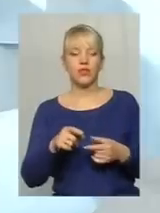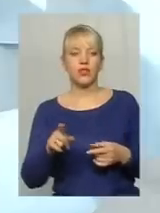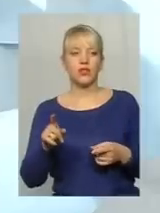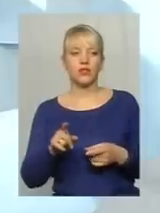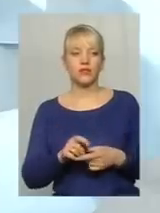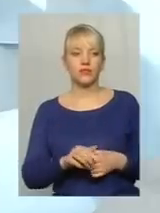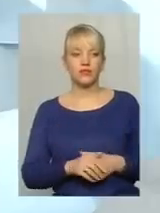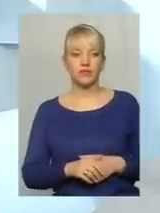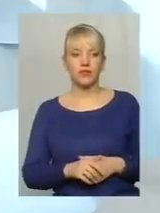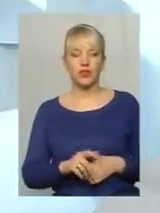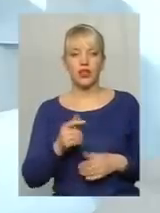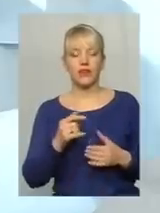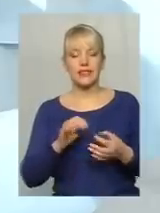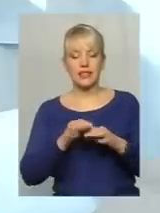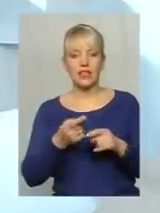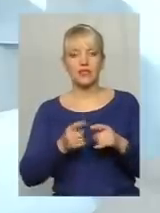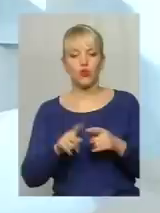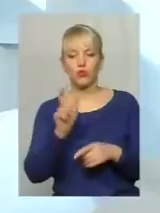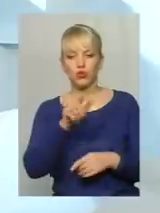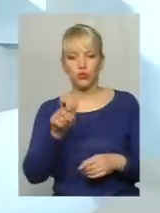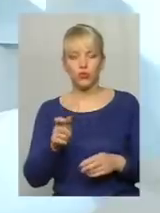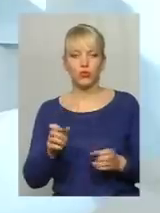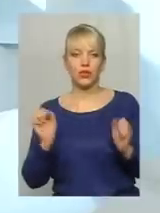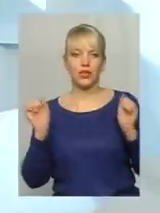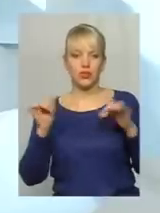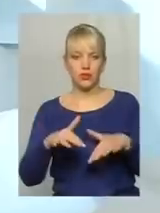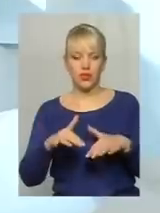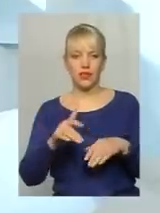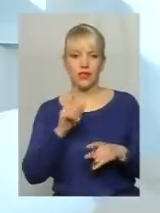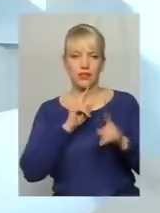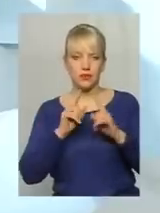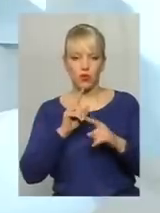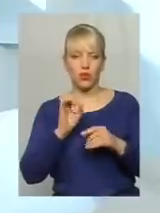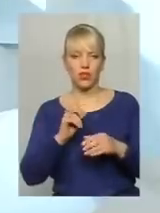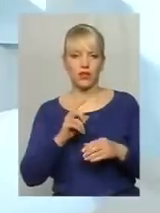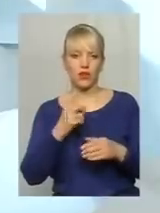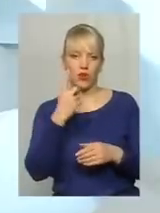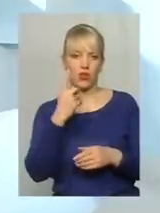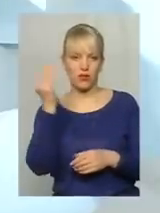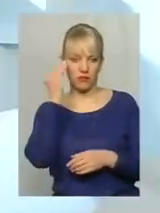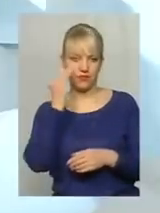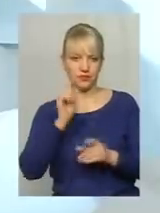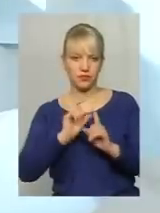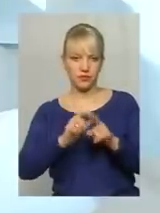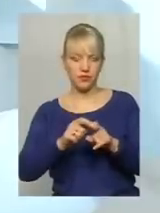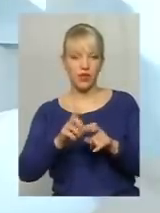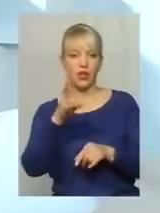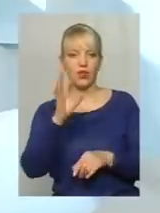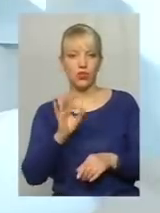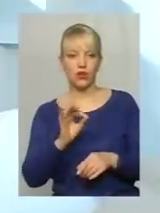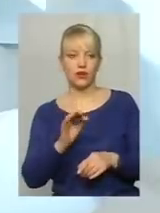зорганізувалися, прийшли на збори і виступили з єдиною точкою зору. А переважно